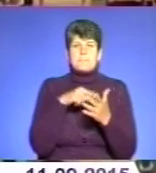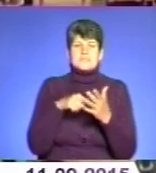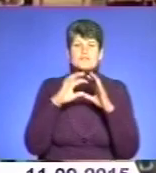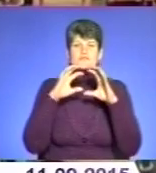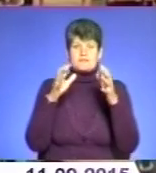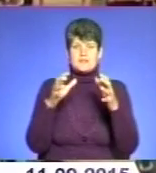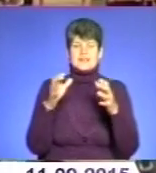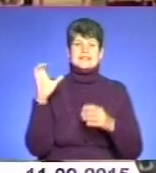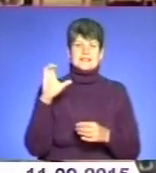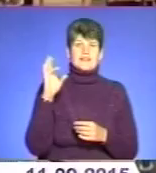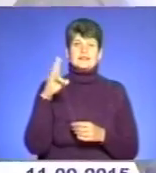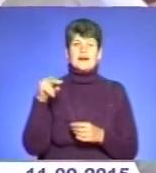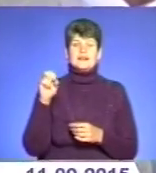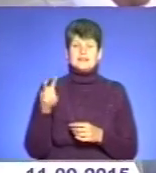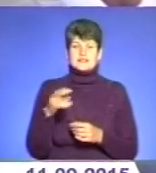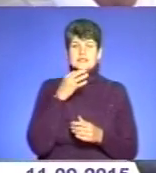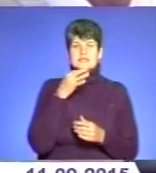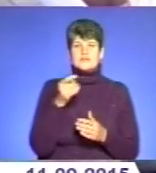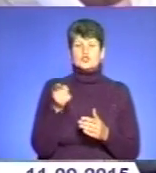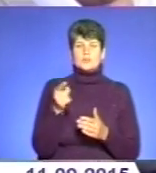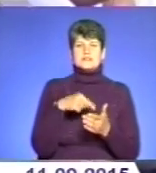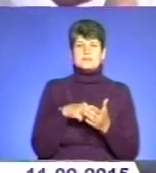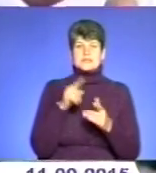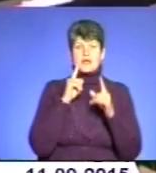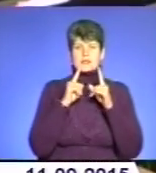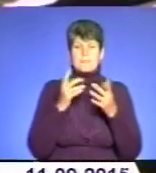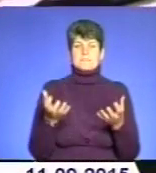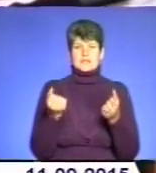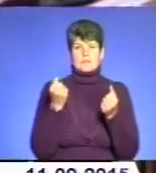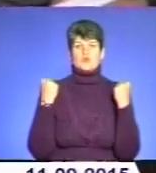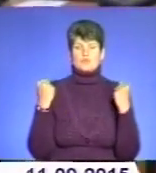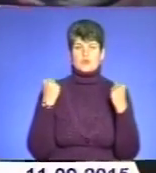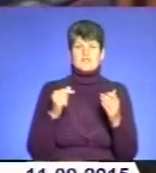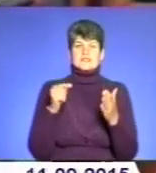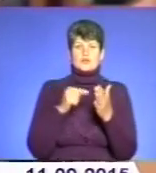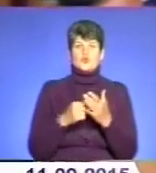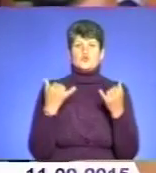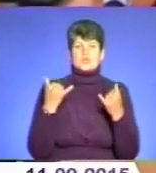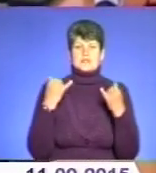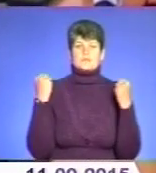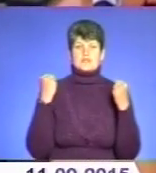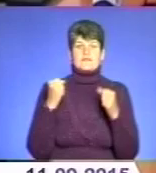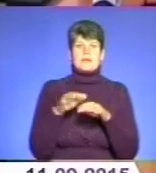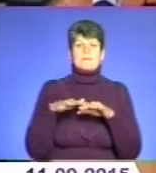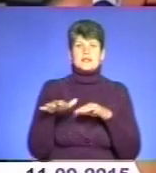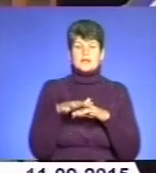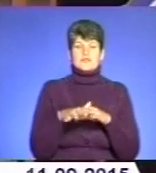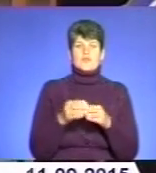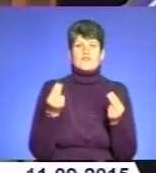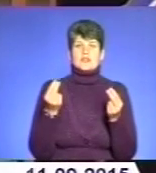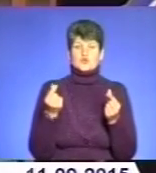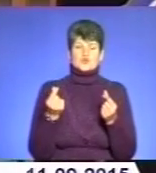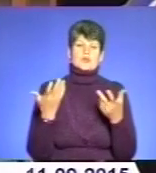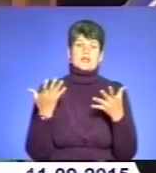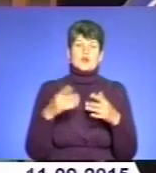Сергій Надал наголосив, що Тернопільська міська рада підтримує спорт. Встановлює сучасні спортивні майданчики, фінансує спортивні школи, розвиває